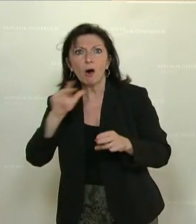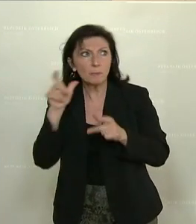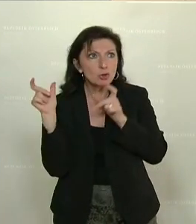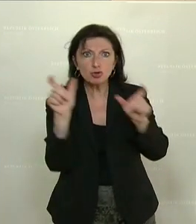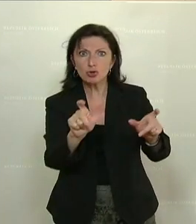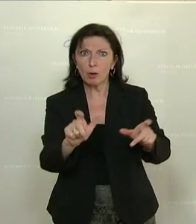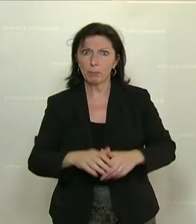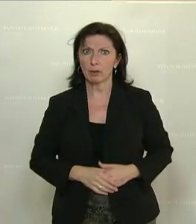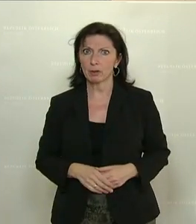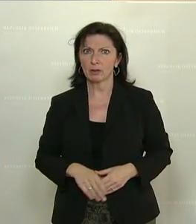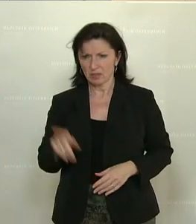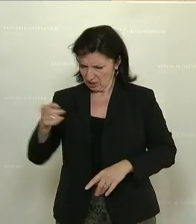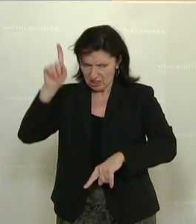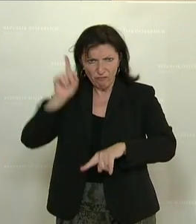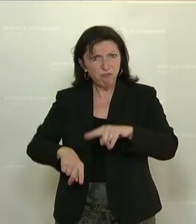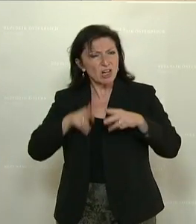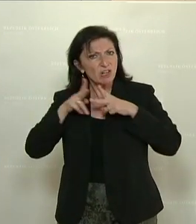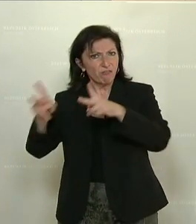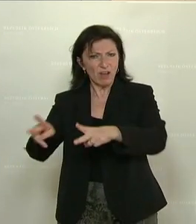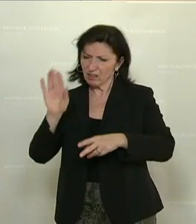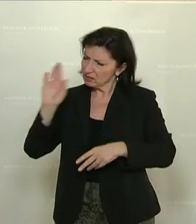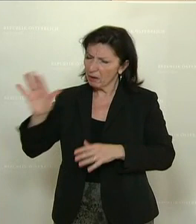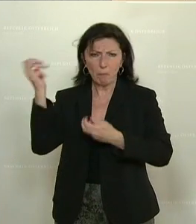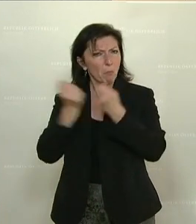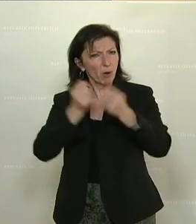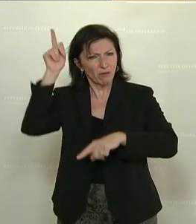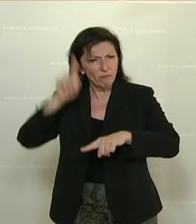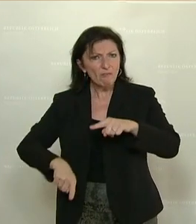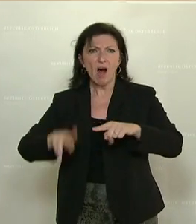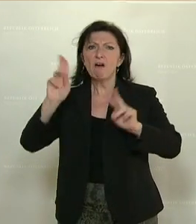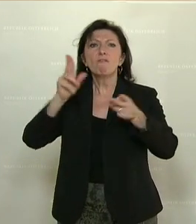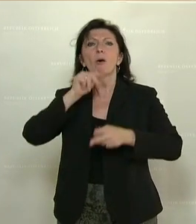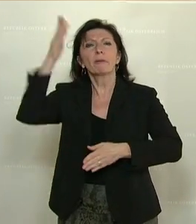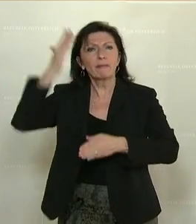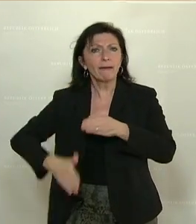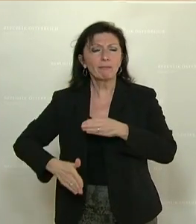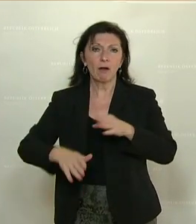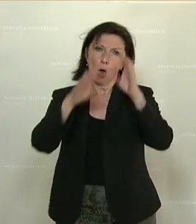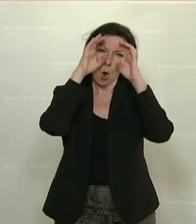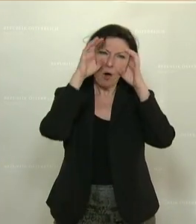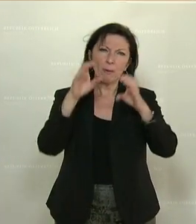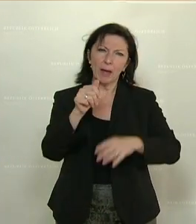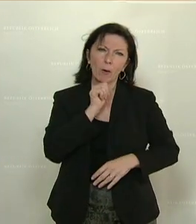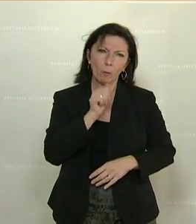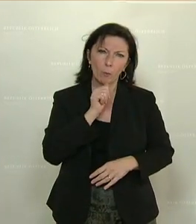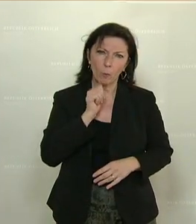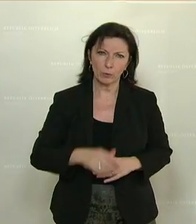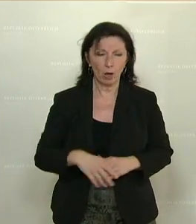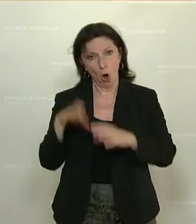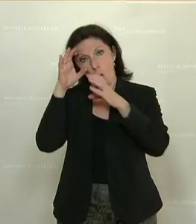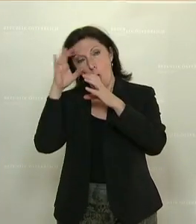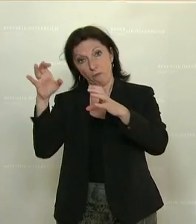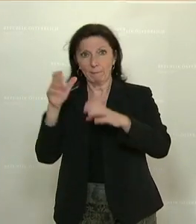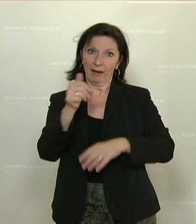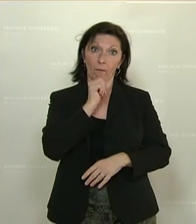diesen Irrwild der verfehlten Agrarpolitik? Die von der ÖVP